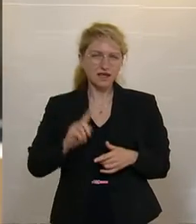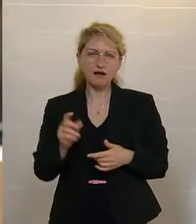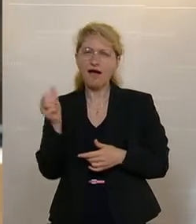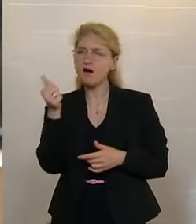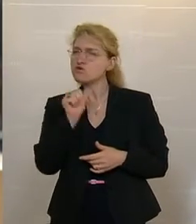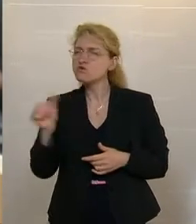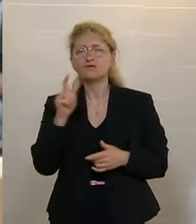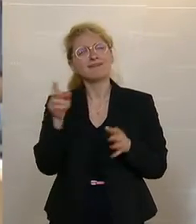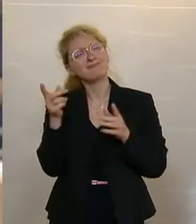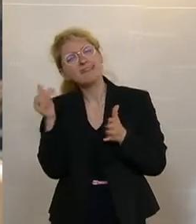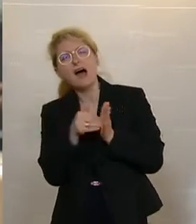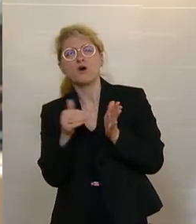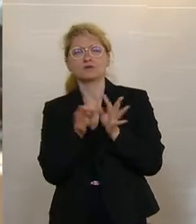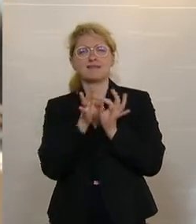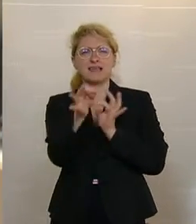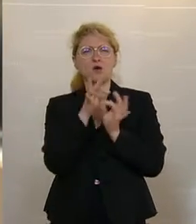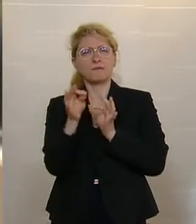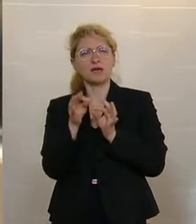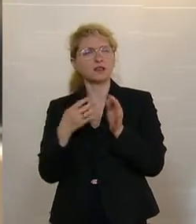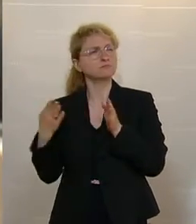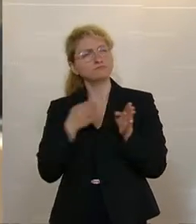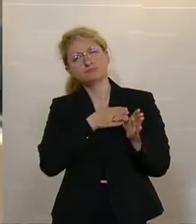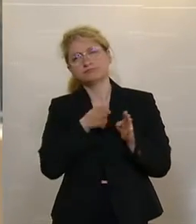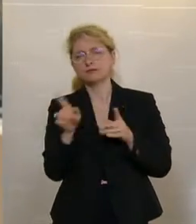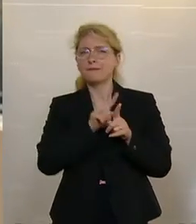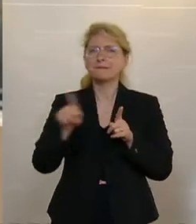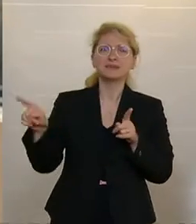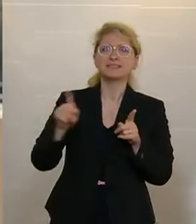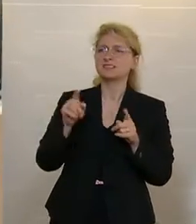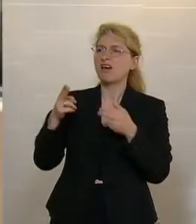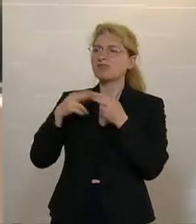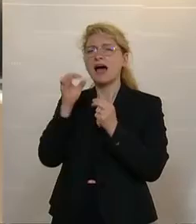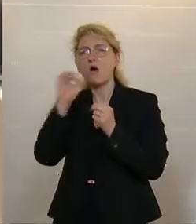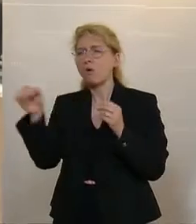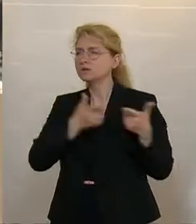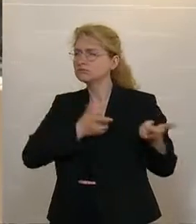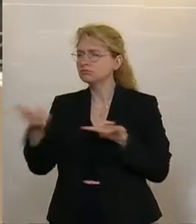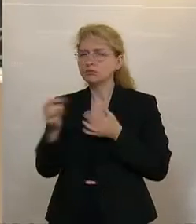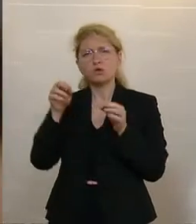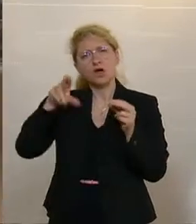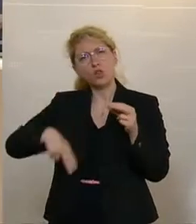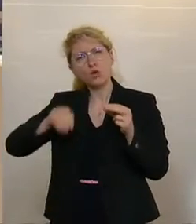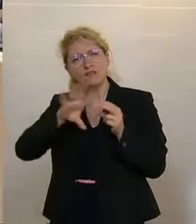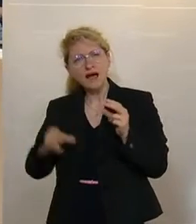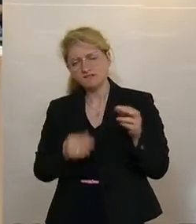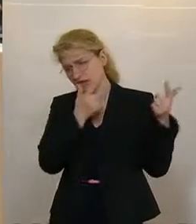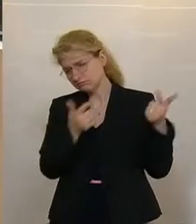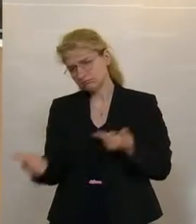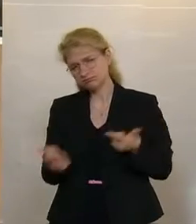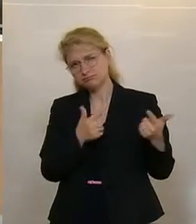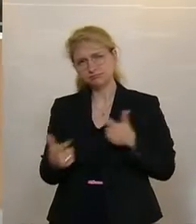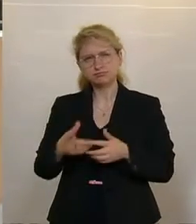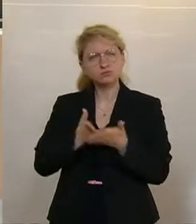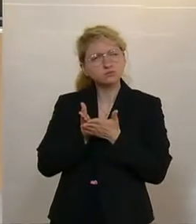tausende Kilometer quer durch Europa bis in den Nahen Osten, bis nach Nordafrika transportiert werden und dort Höllenqualen